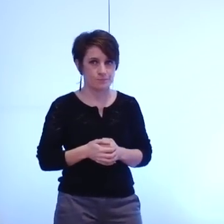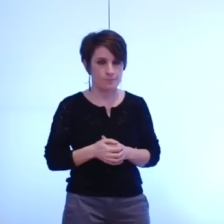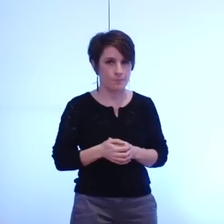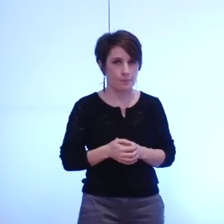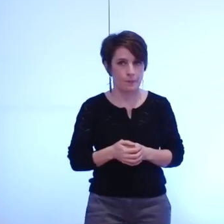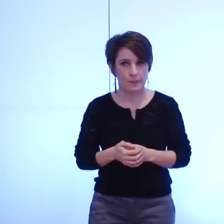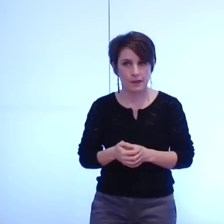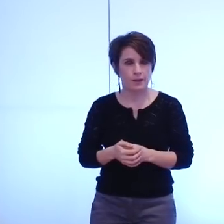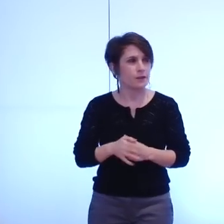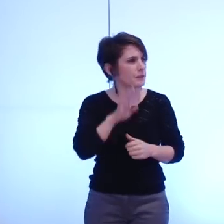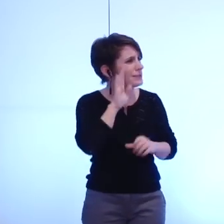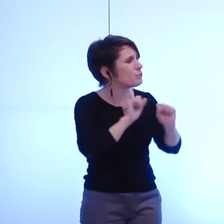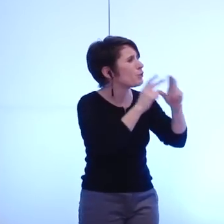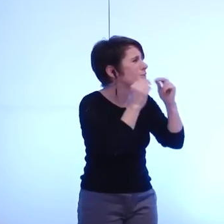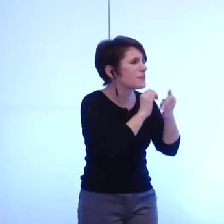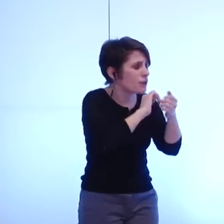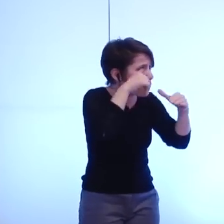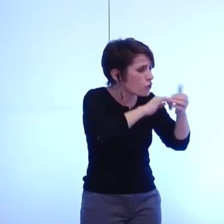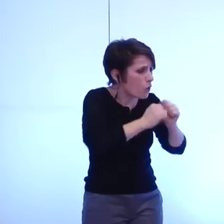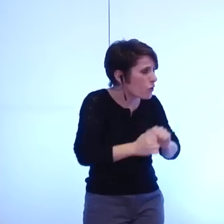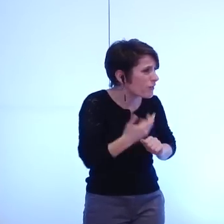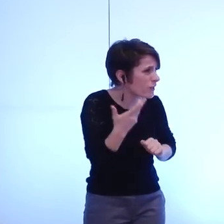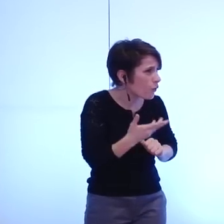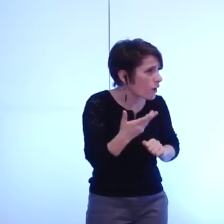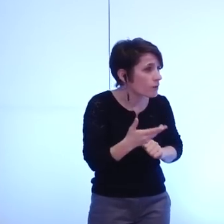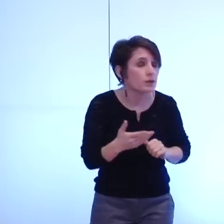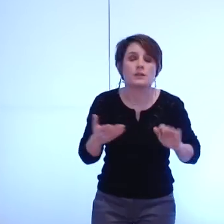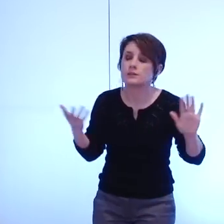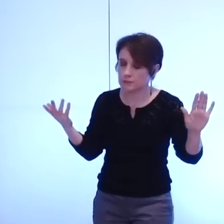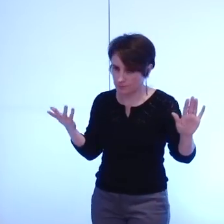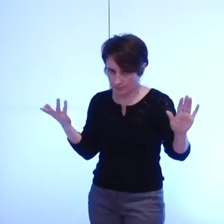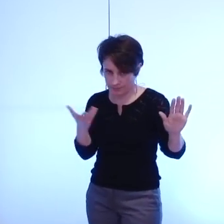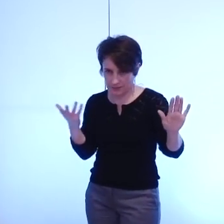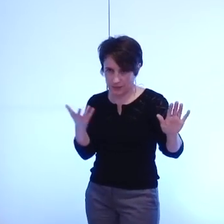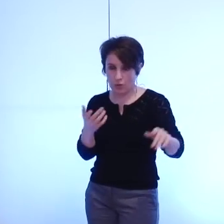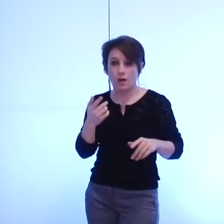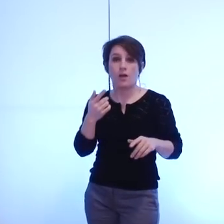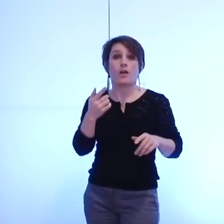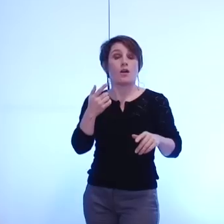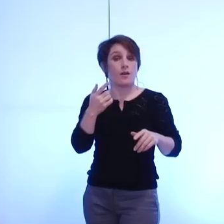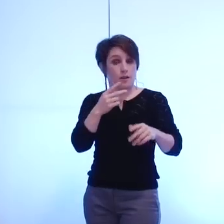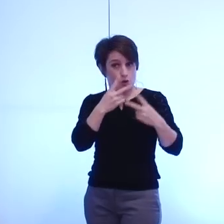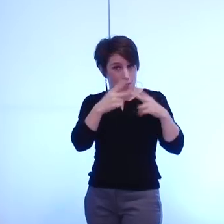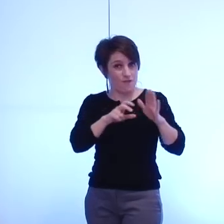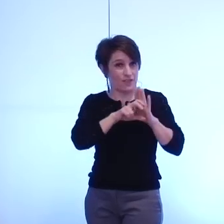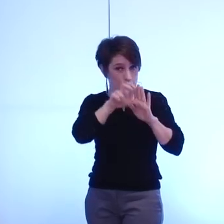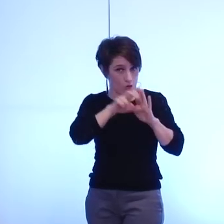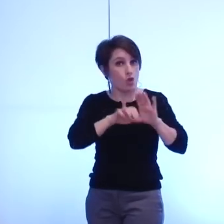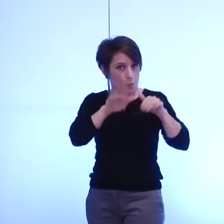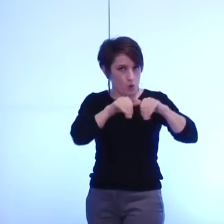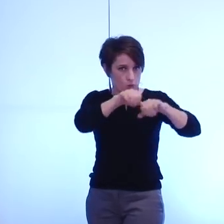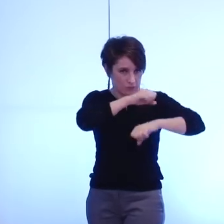ce qui change c'est juste la prise en compte du fait que pour le compte de la ville de Grenoble il y aussi des visites guidées en plus du marché de Noël